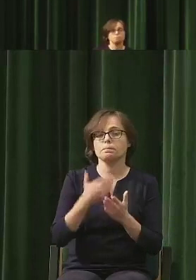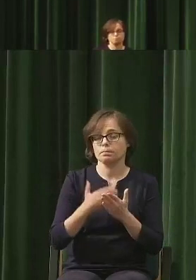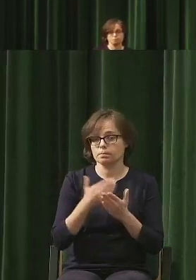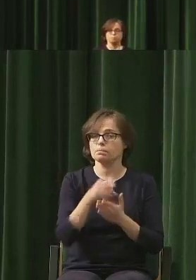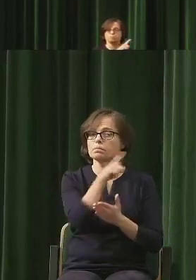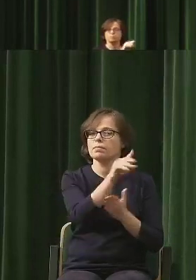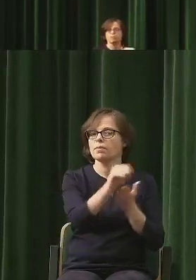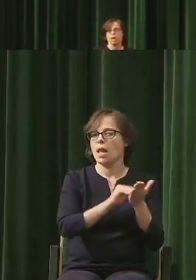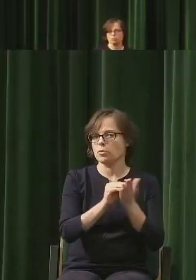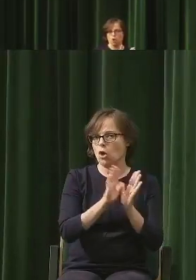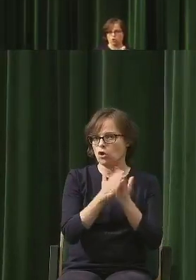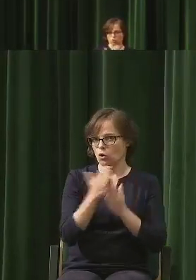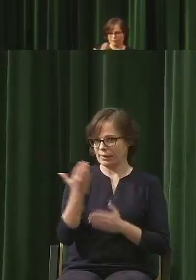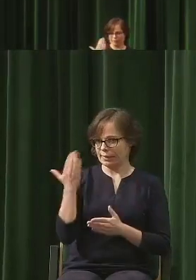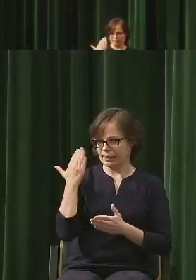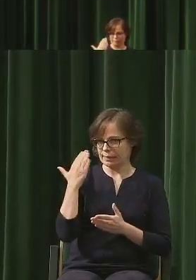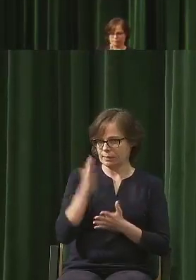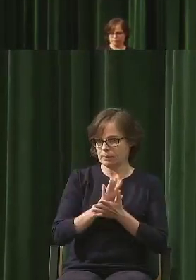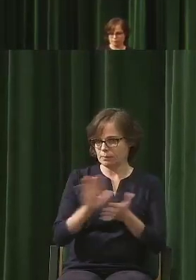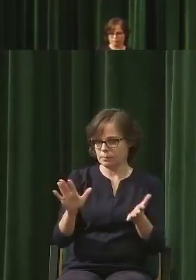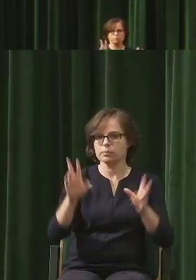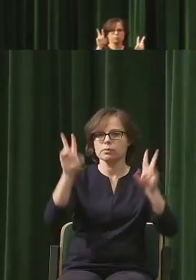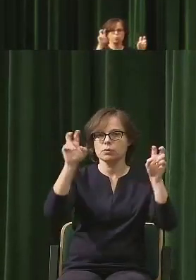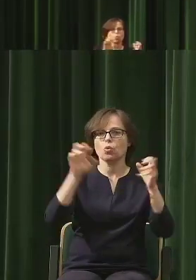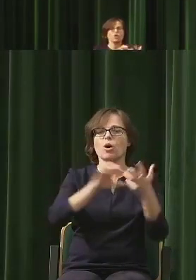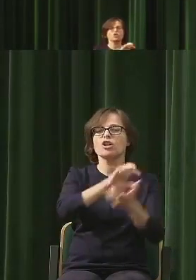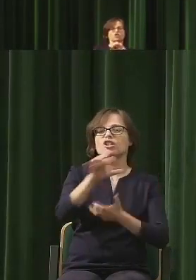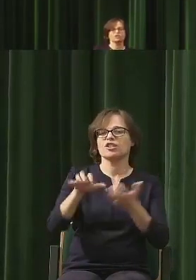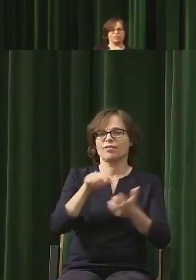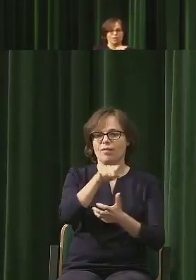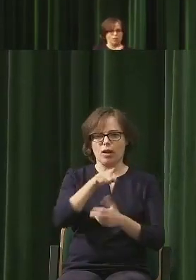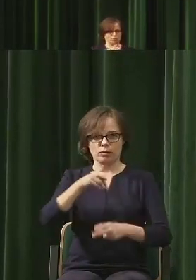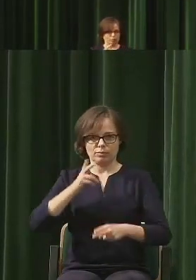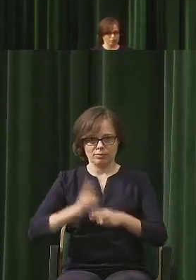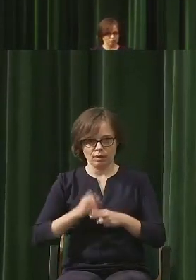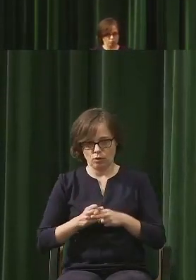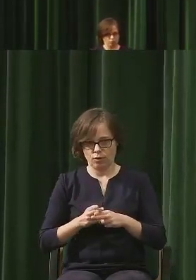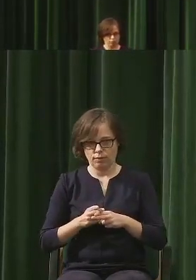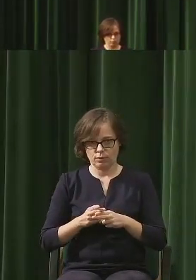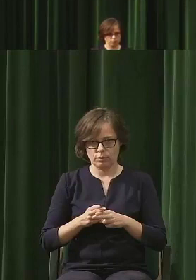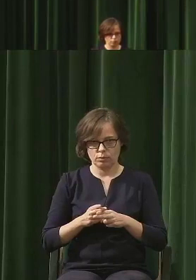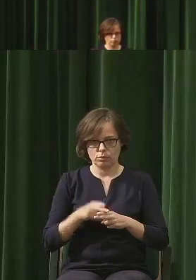książka bardzo jeszcze gorąca, świat, który zachorował, ukazała się dosłownie kilka